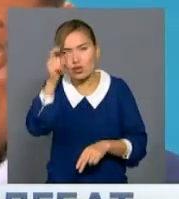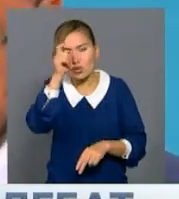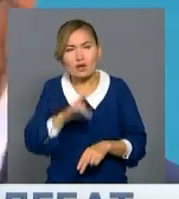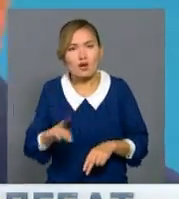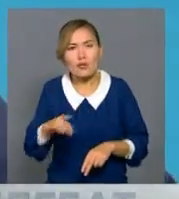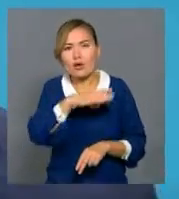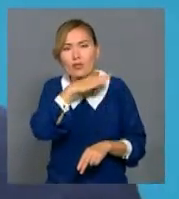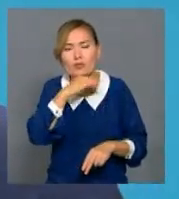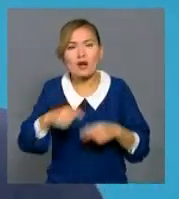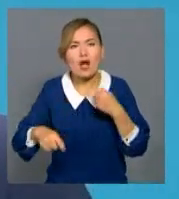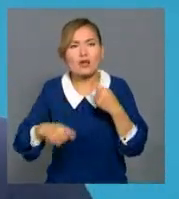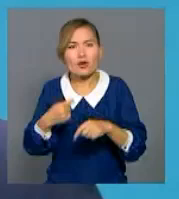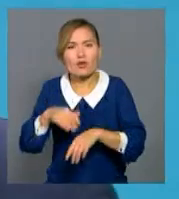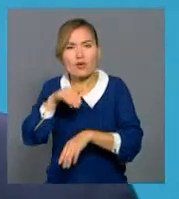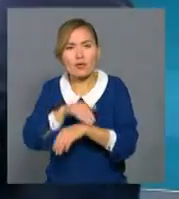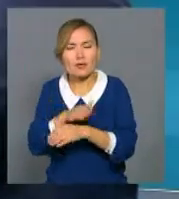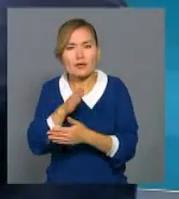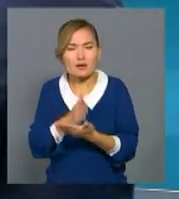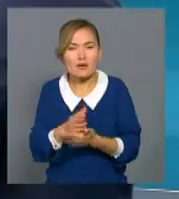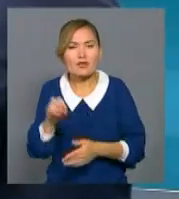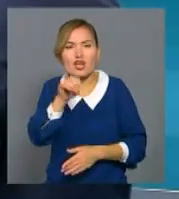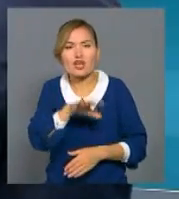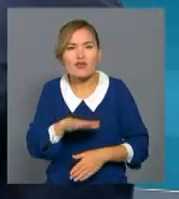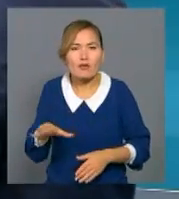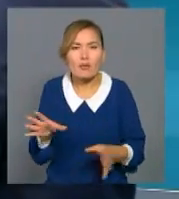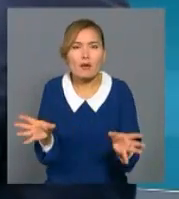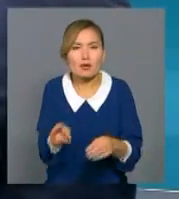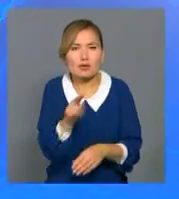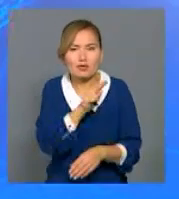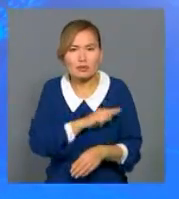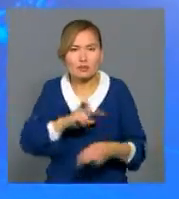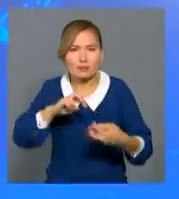Бірақ біз оны еуропалық әріптестерімізден бірге шешуіміз керек.